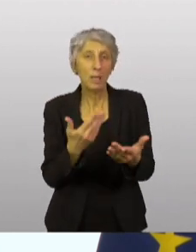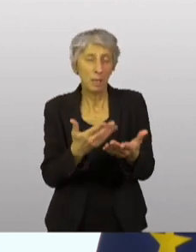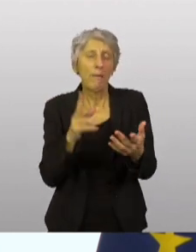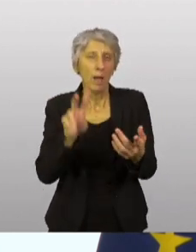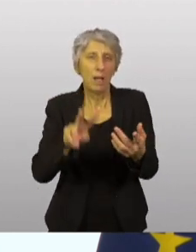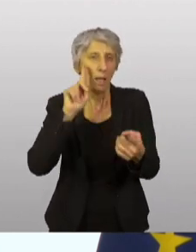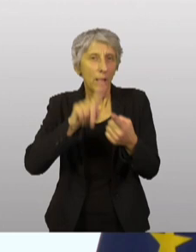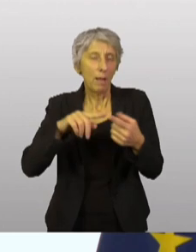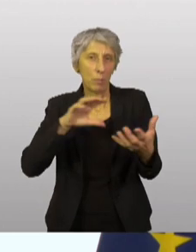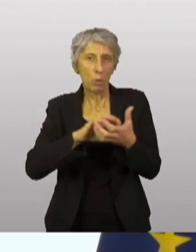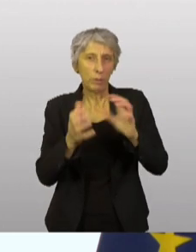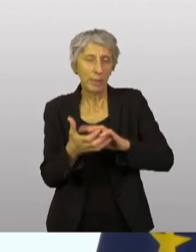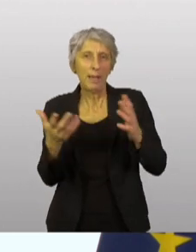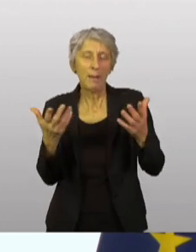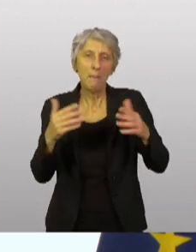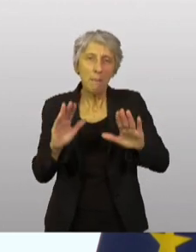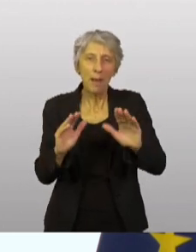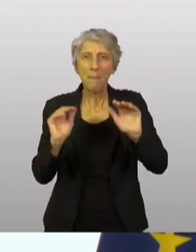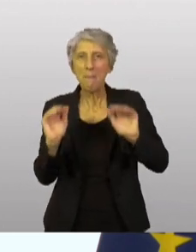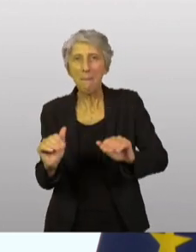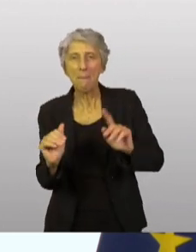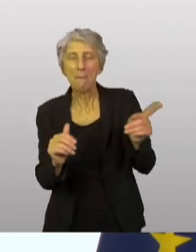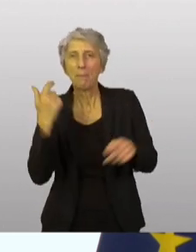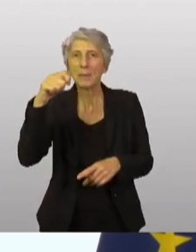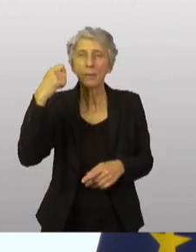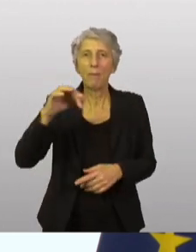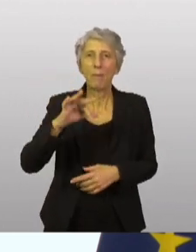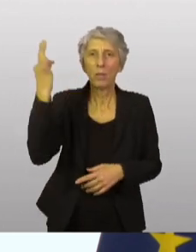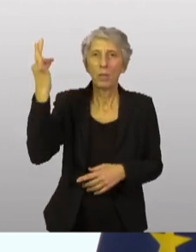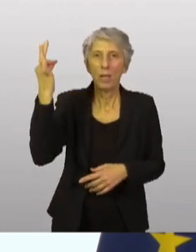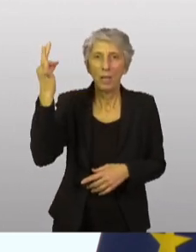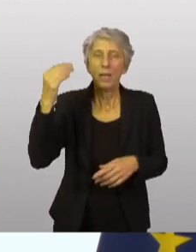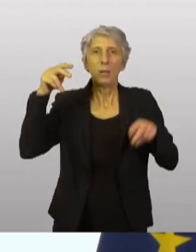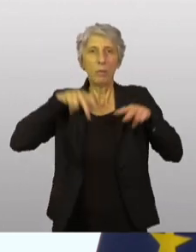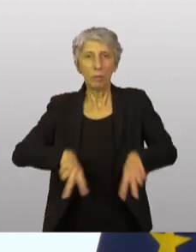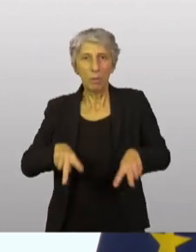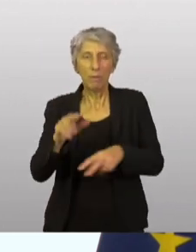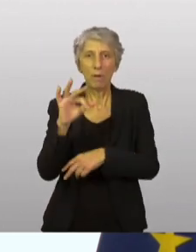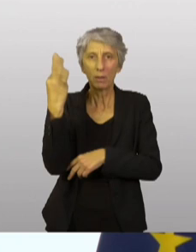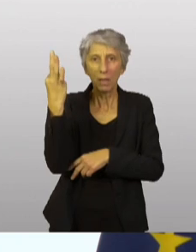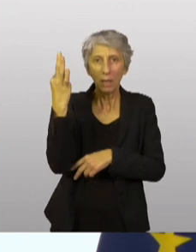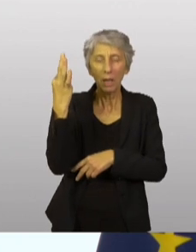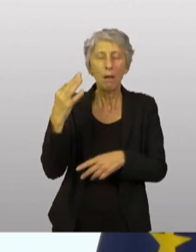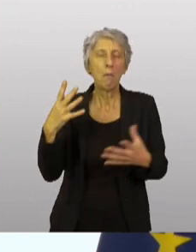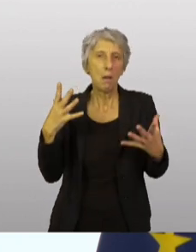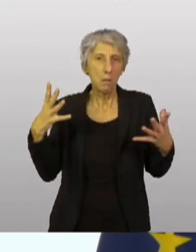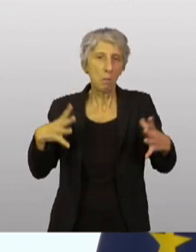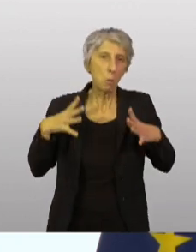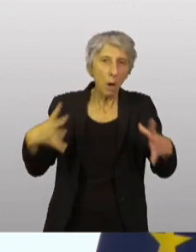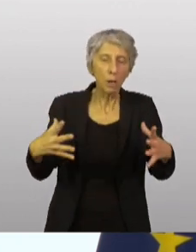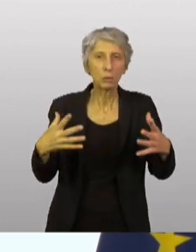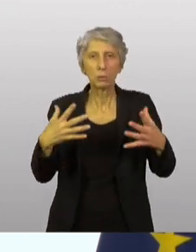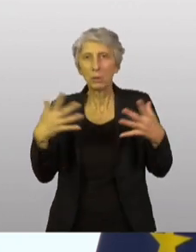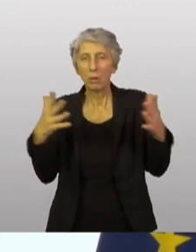compliqué. Malgré cela, le président français et le gouvernement français ont beaucoup de courage et ont beaucoup de